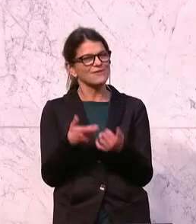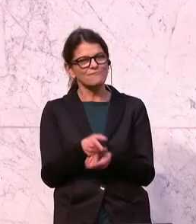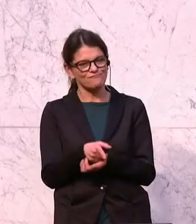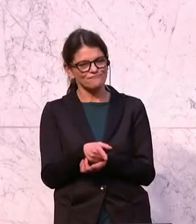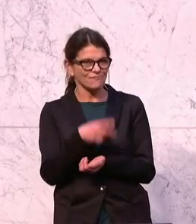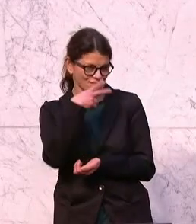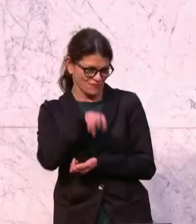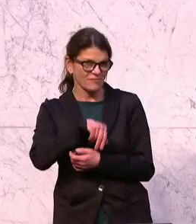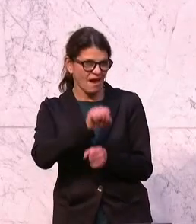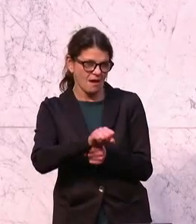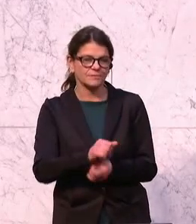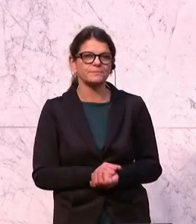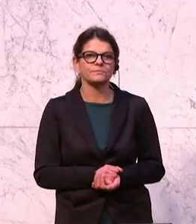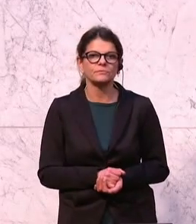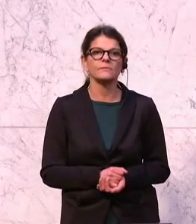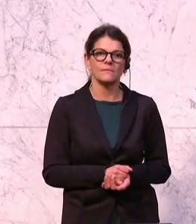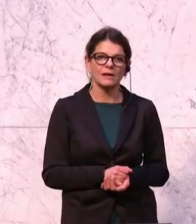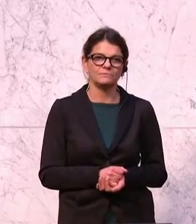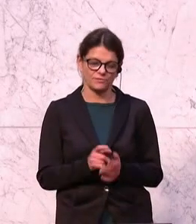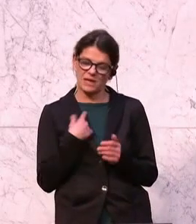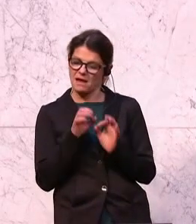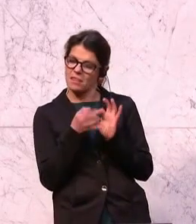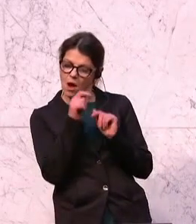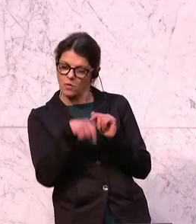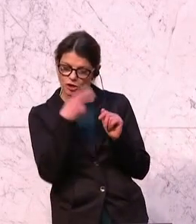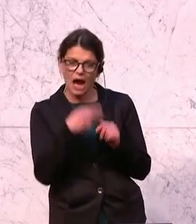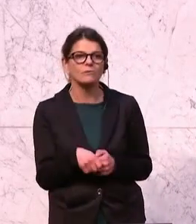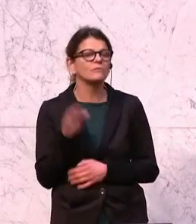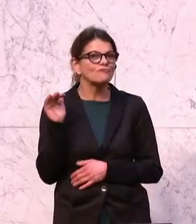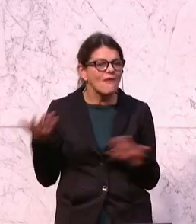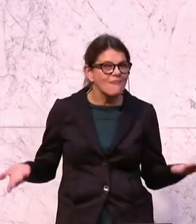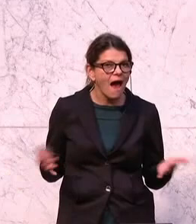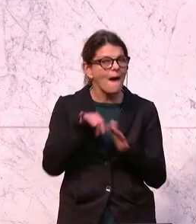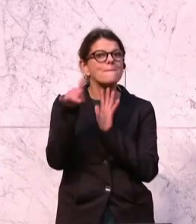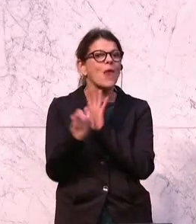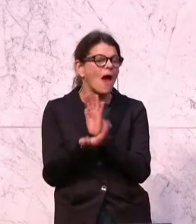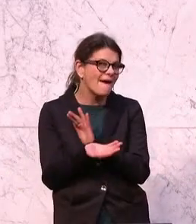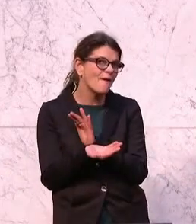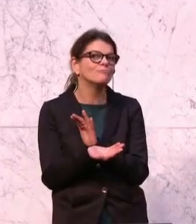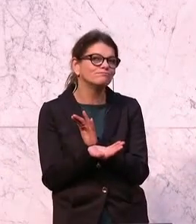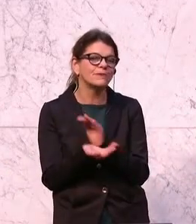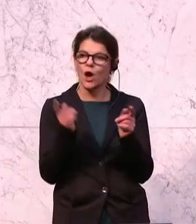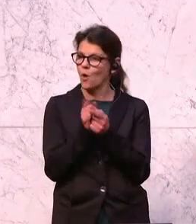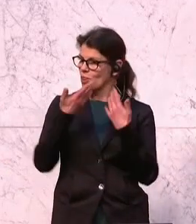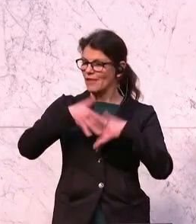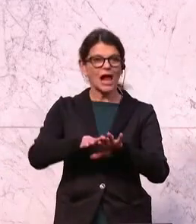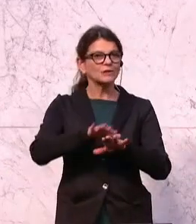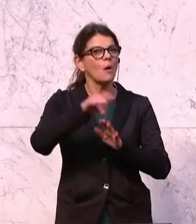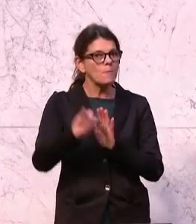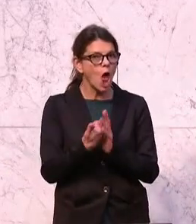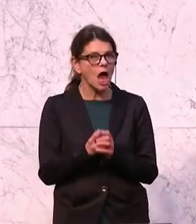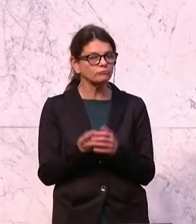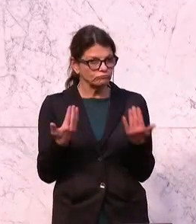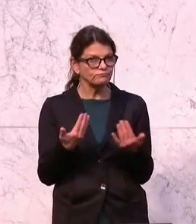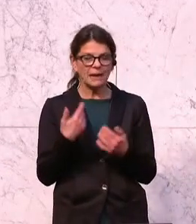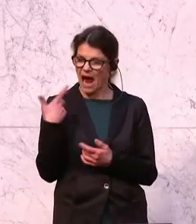erlesbar, wenn wir uns das anschauen. Nämlich Genderprojekte und Integrationsprojekte, wo